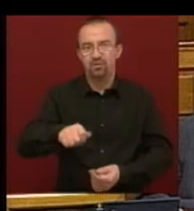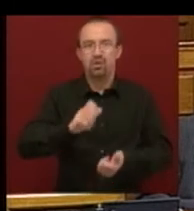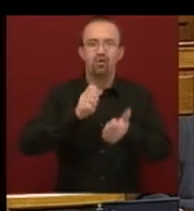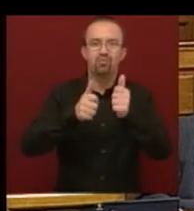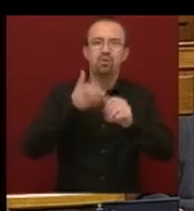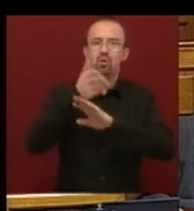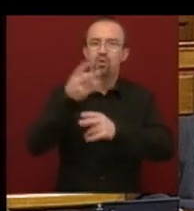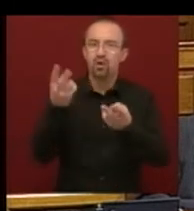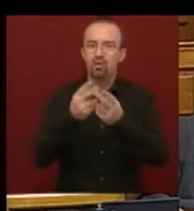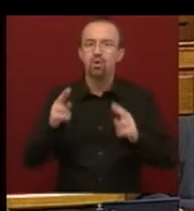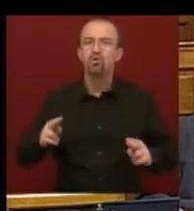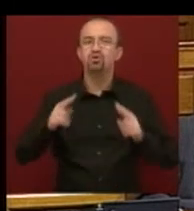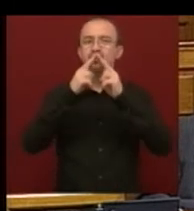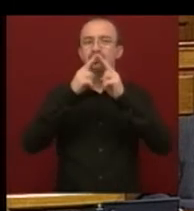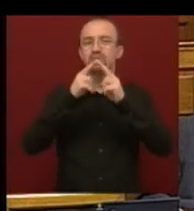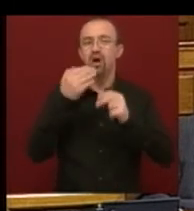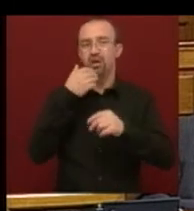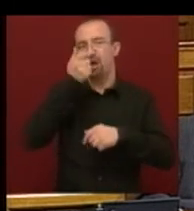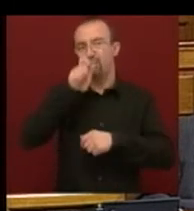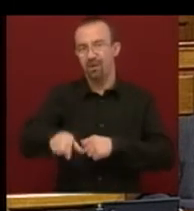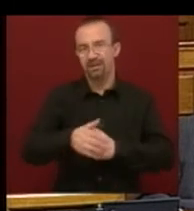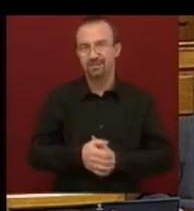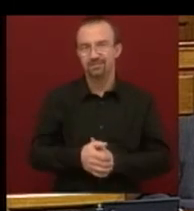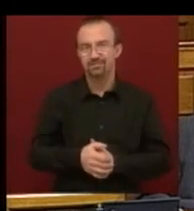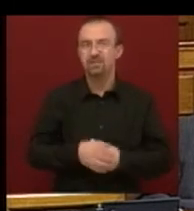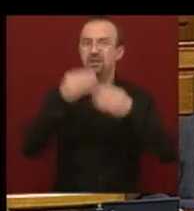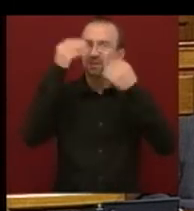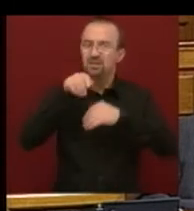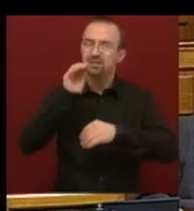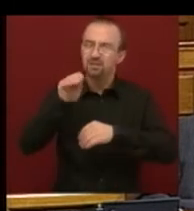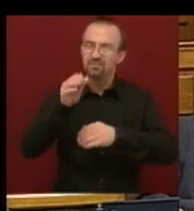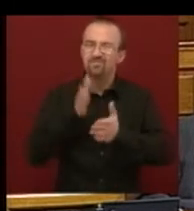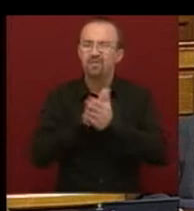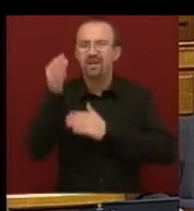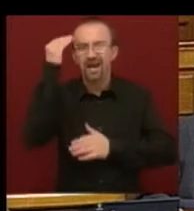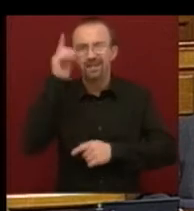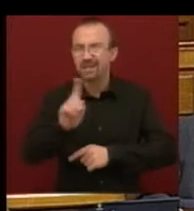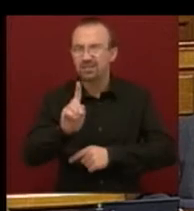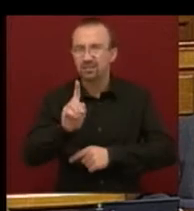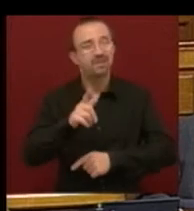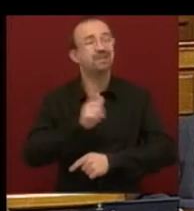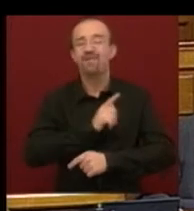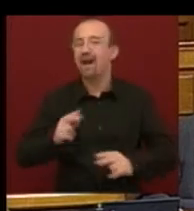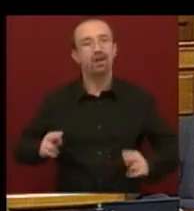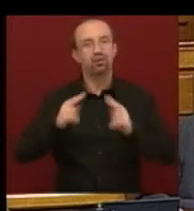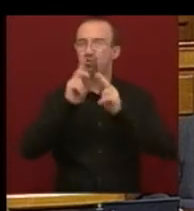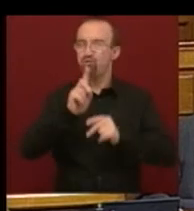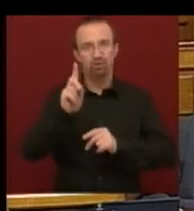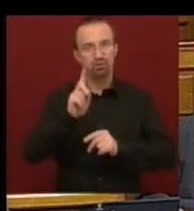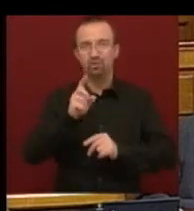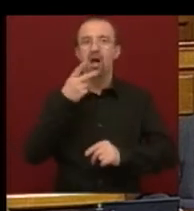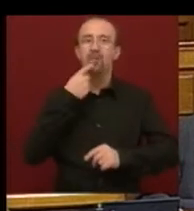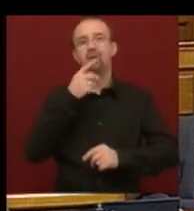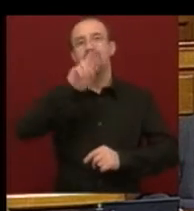hasonlóan a csúcson kívánja abba hagyni. Tisztelettel jelzem, hogy ezt félreértette. Ne várja meg azt a csúcsot, amikor